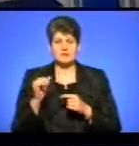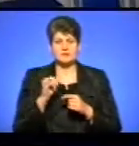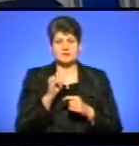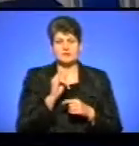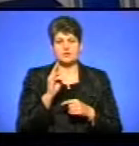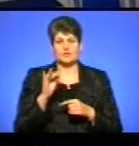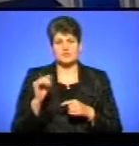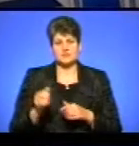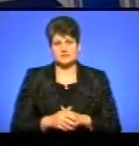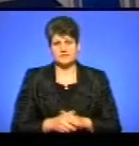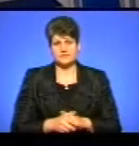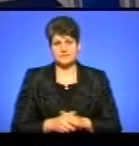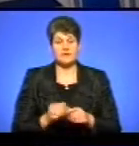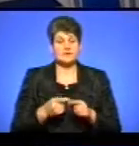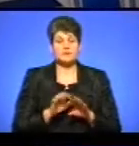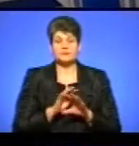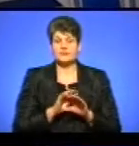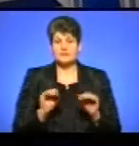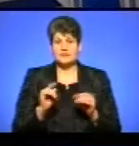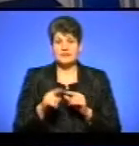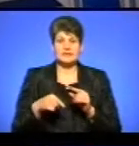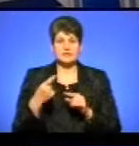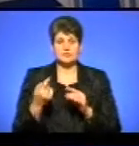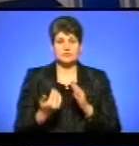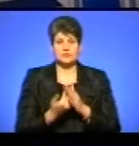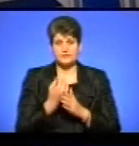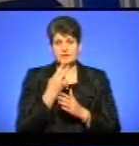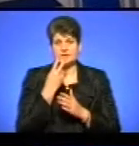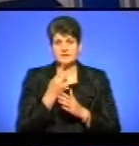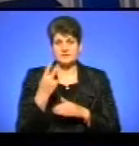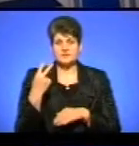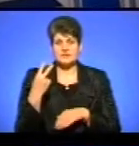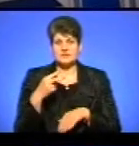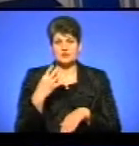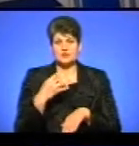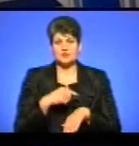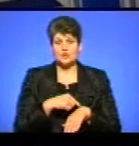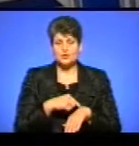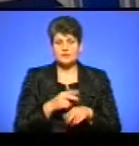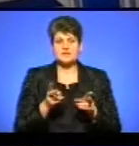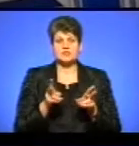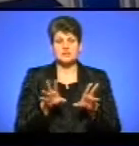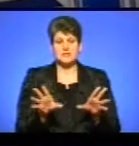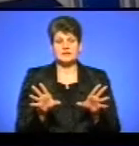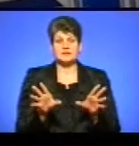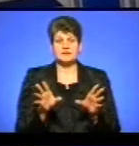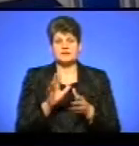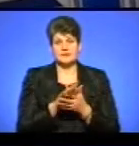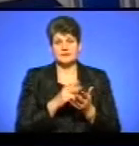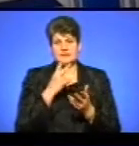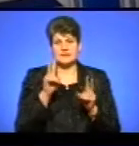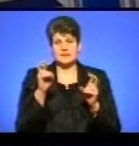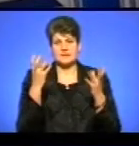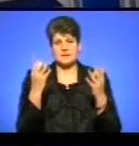Куфлінська. І на цьому в мене все. Наступний випуск новин. Дивіться о 20.40 і залишайтеся з нами далі в ефірі «Тема дня».